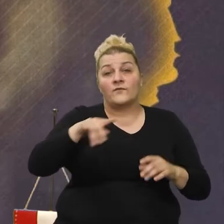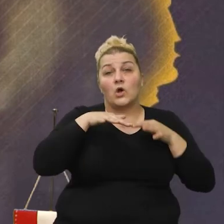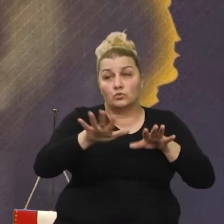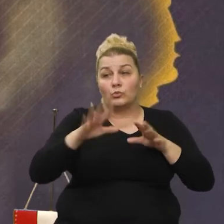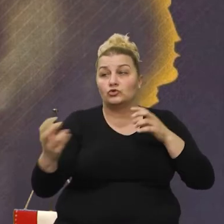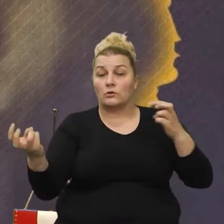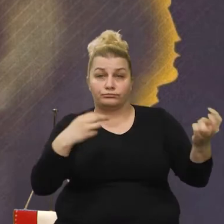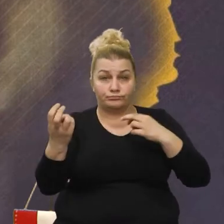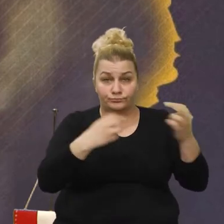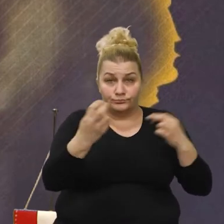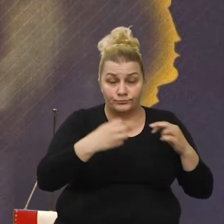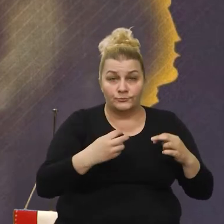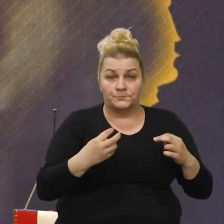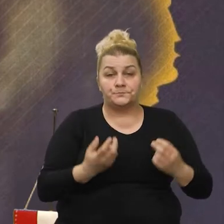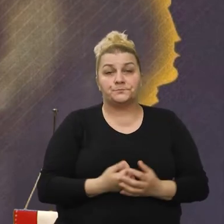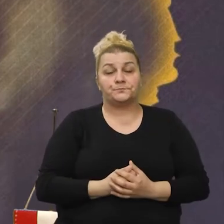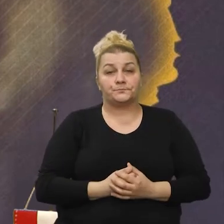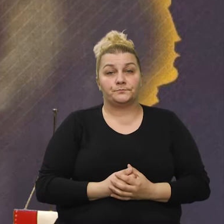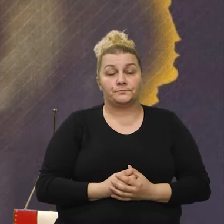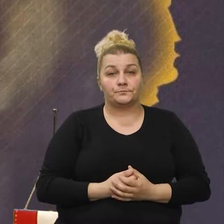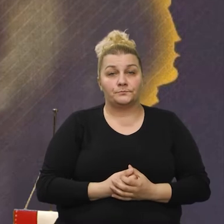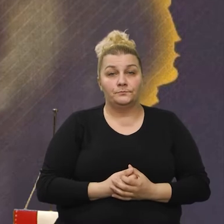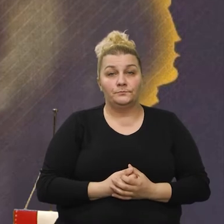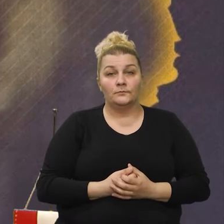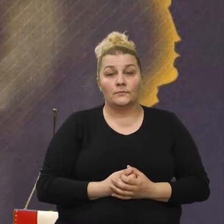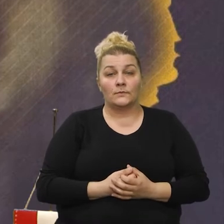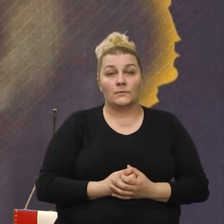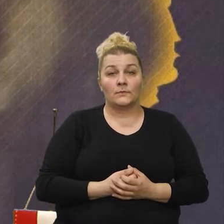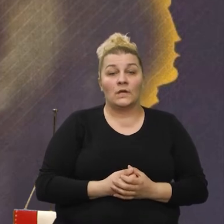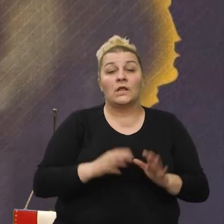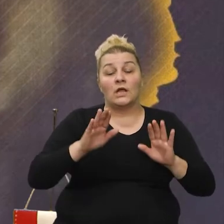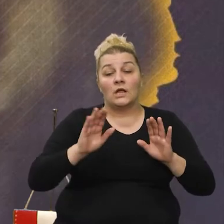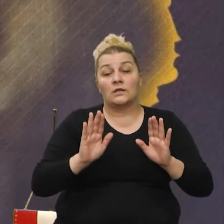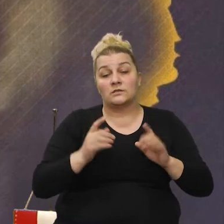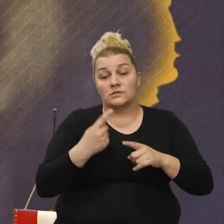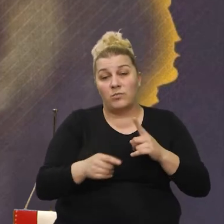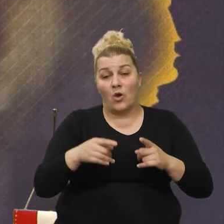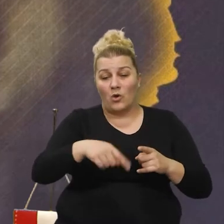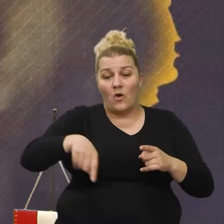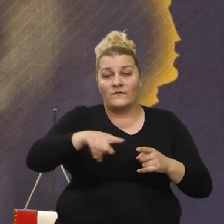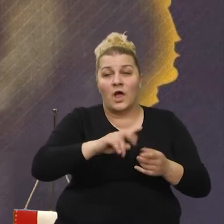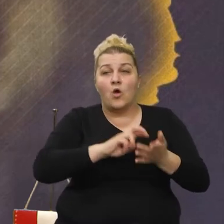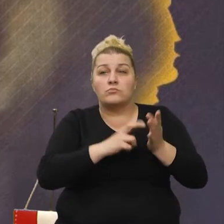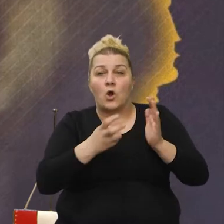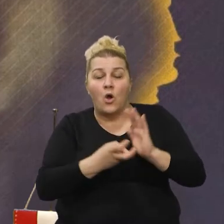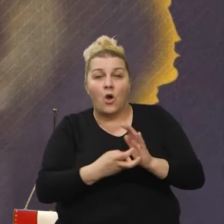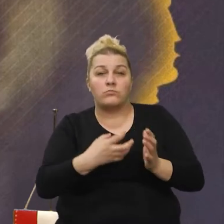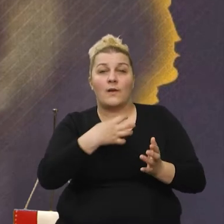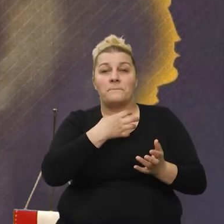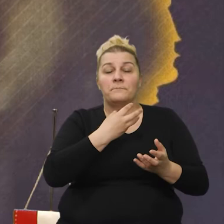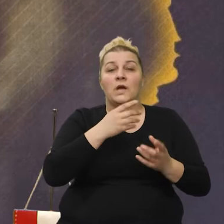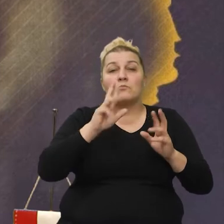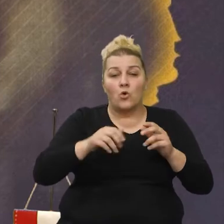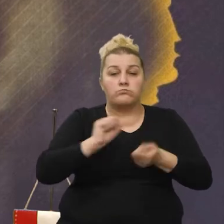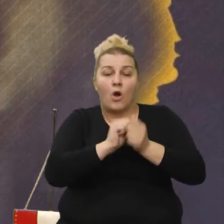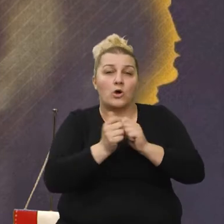okuplja i da mogu nekako naprosto te probleme, te nedaće koje su zatekli da mogu